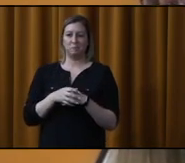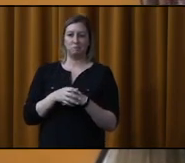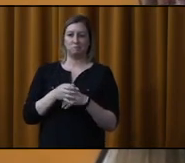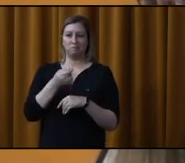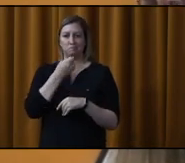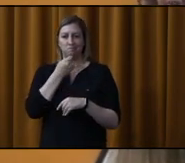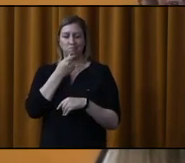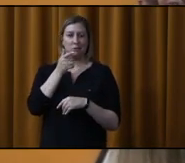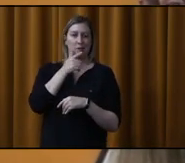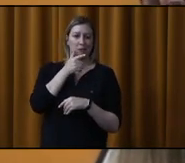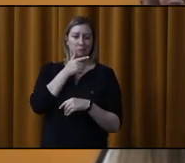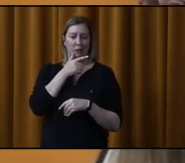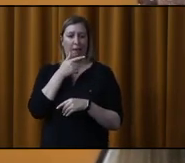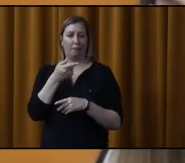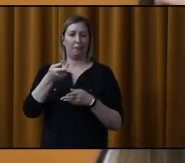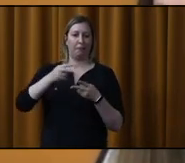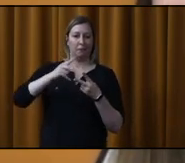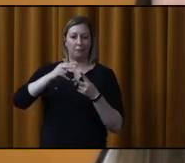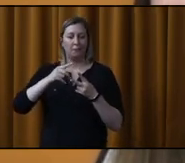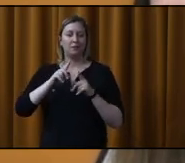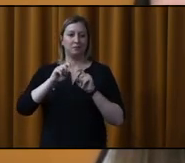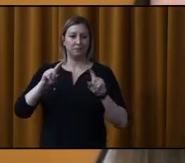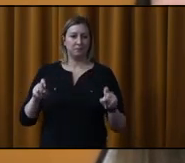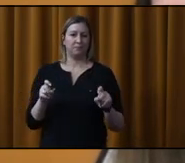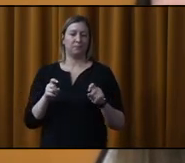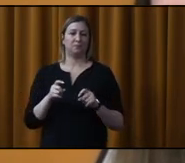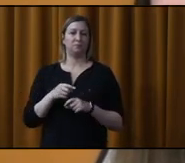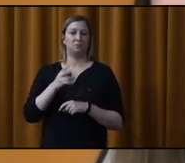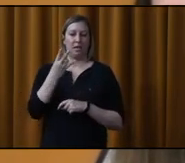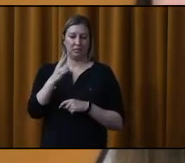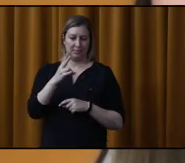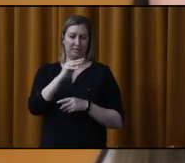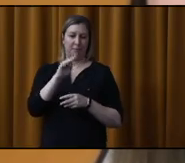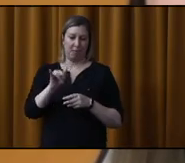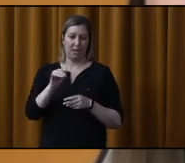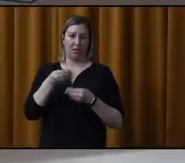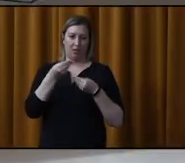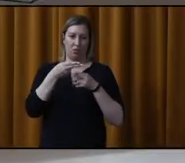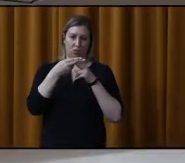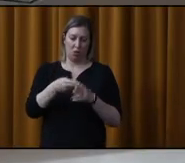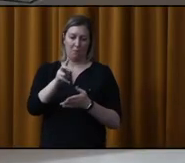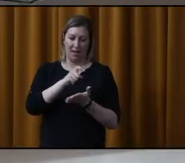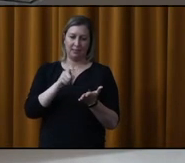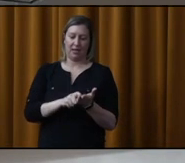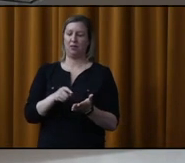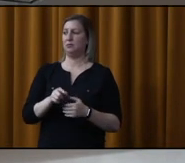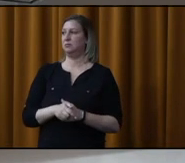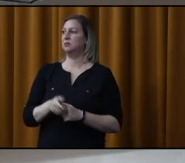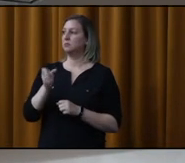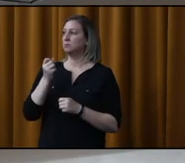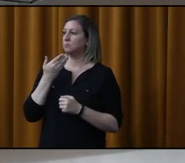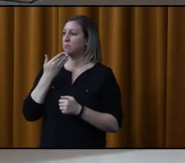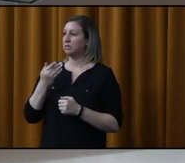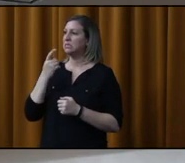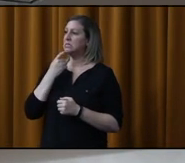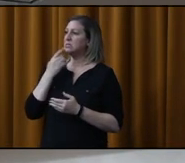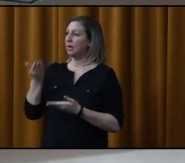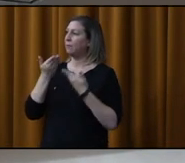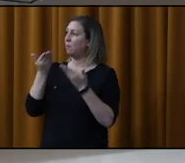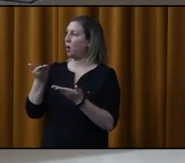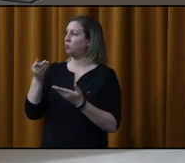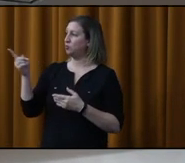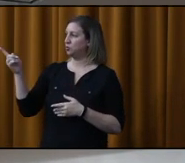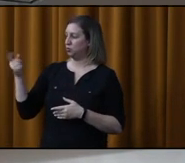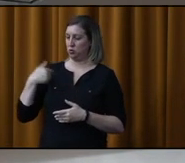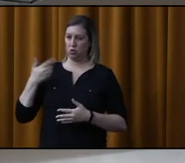que telle, le tout suivant le sommaire décisionnel 2023-221. Merci. Donc, un proposeur, appuyeur. Je propose,